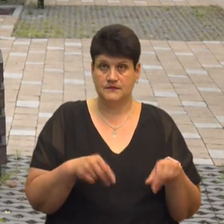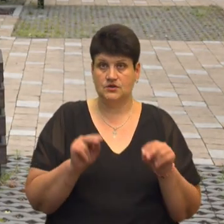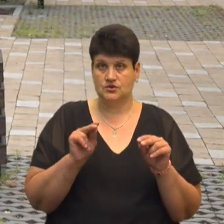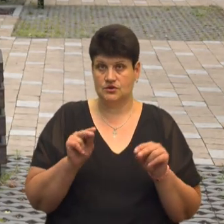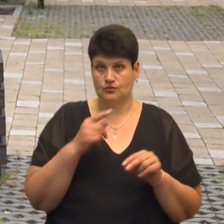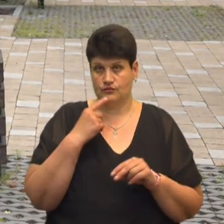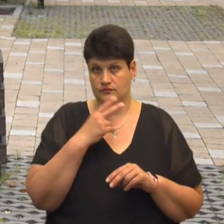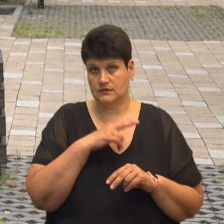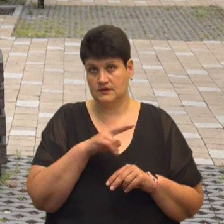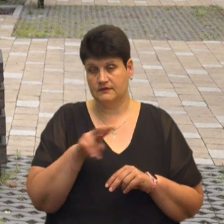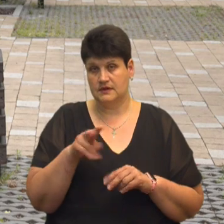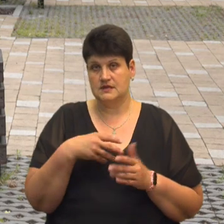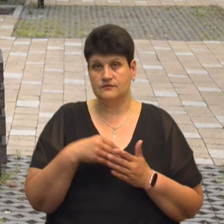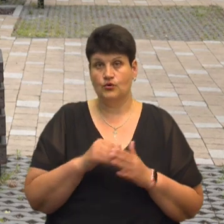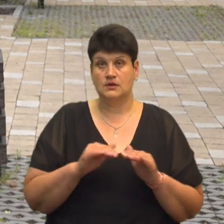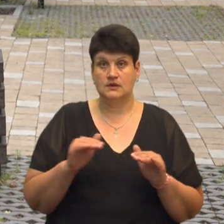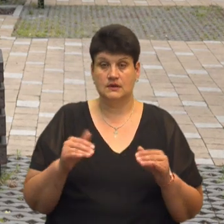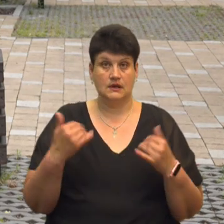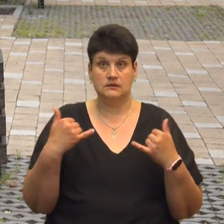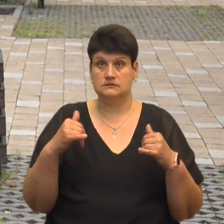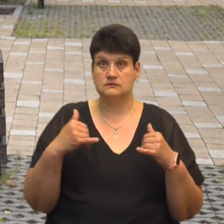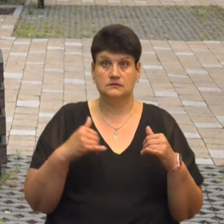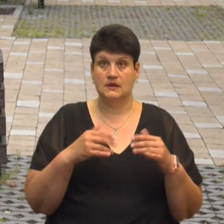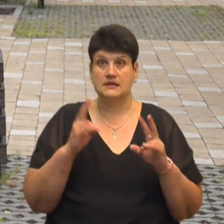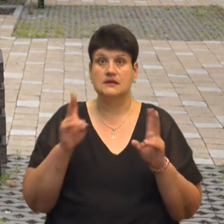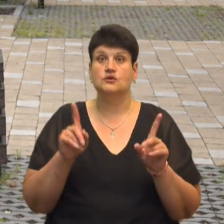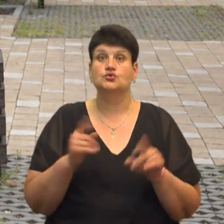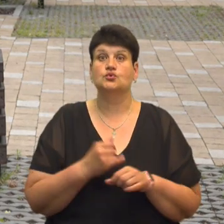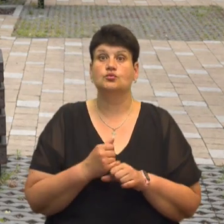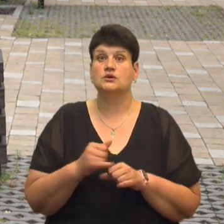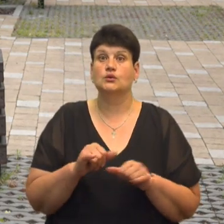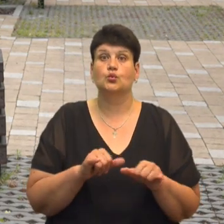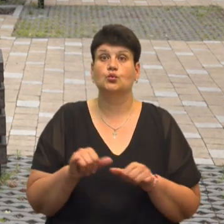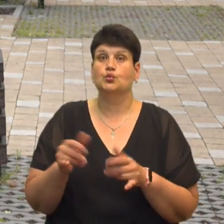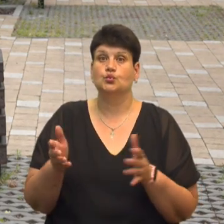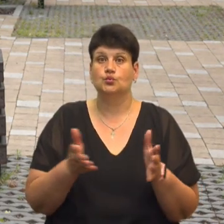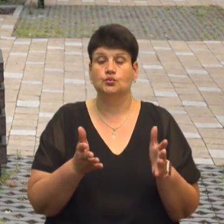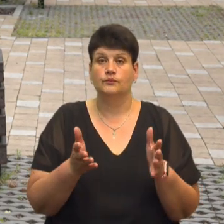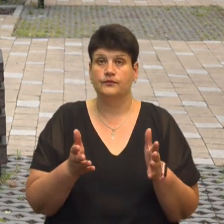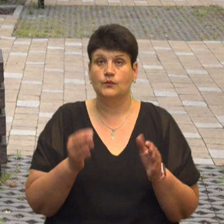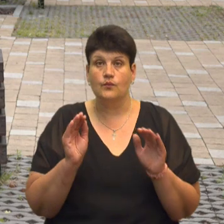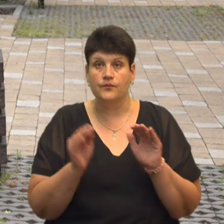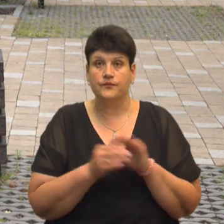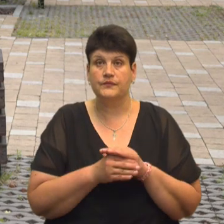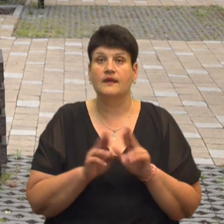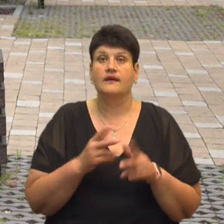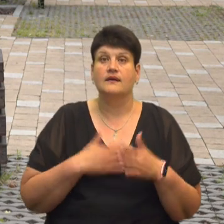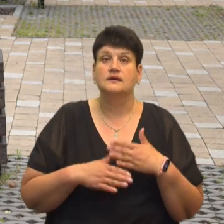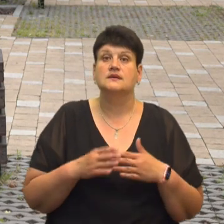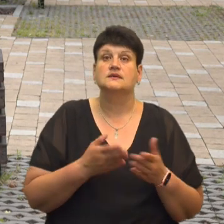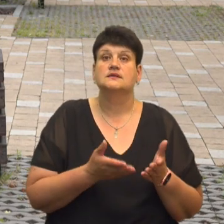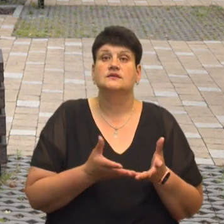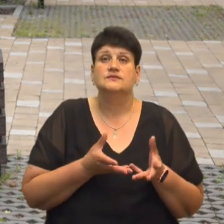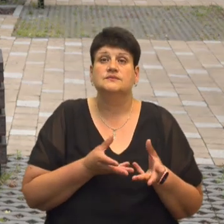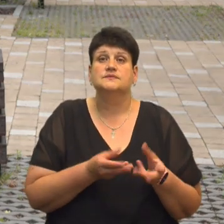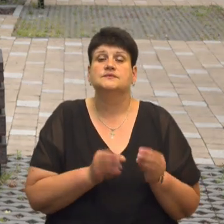дивилась на своїх дітей розгублених, які не знали, що їм робити. І не знали, куди подітися і як їх втішати взагалі теж